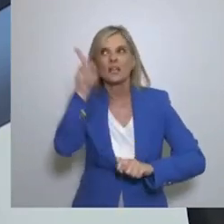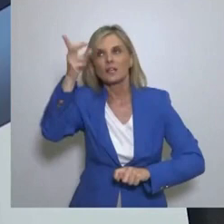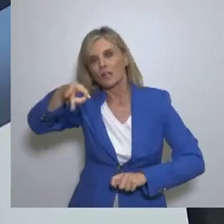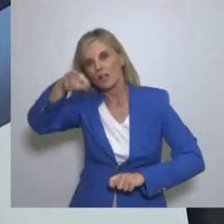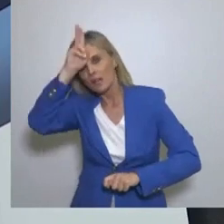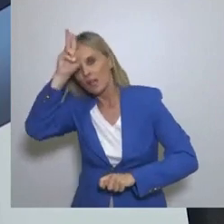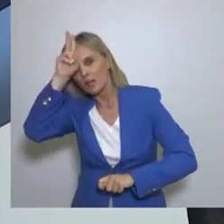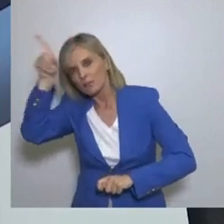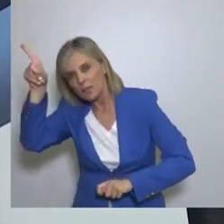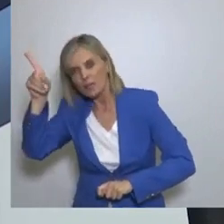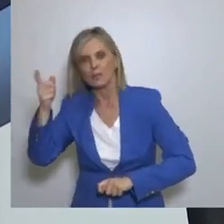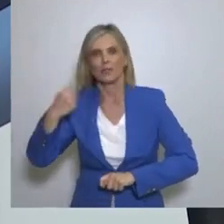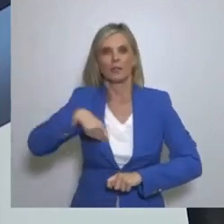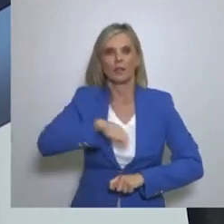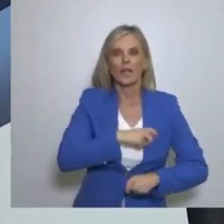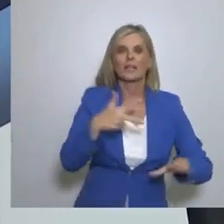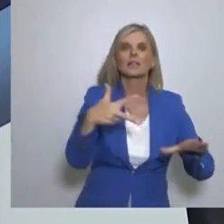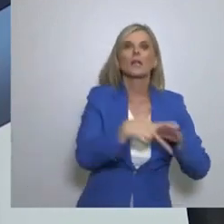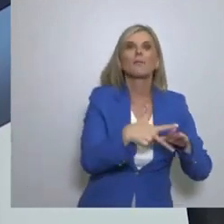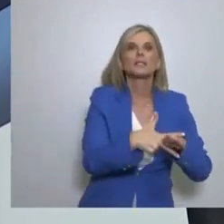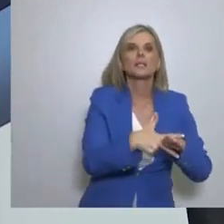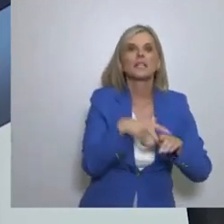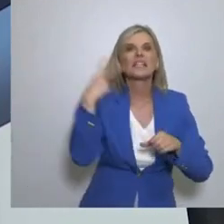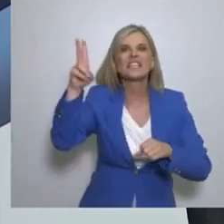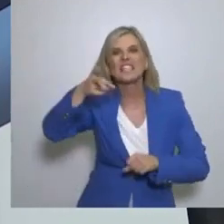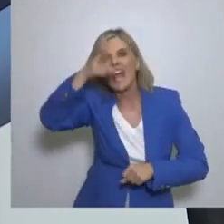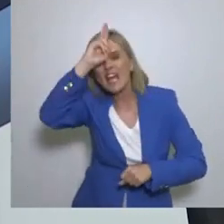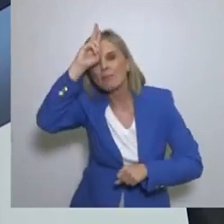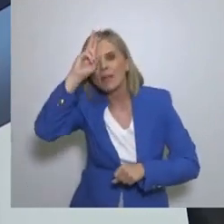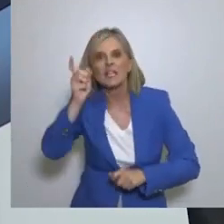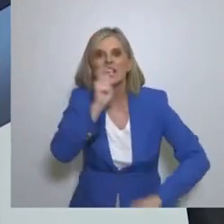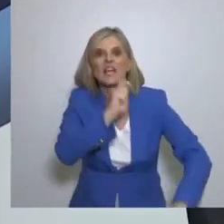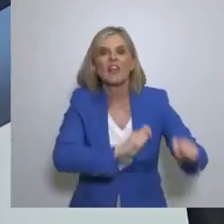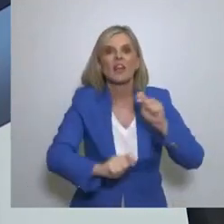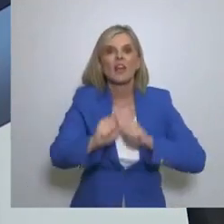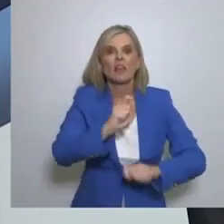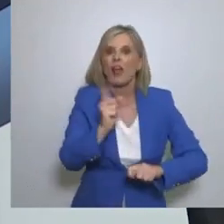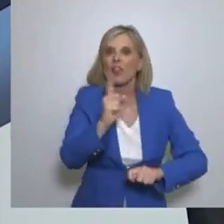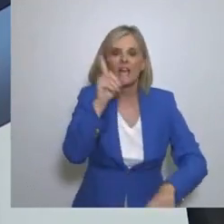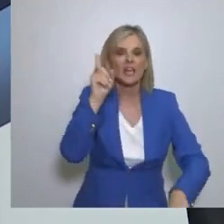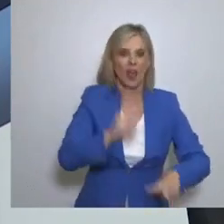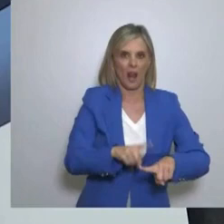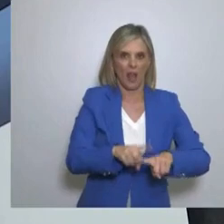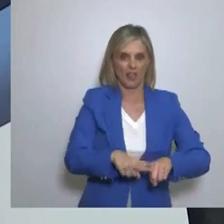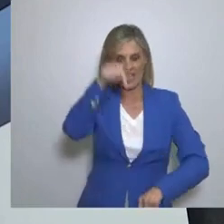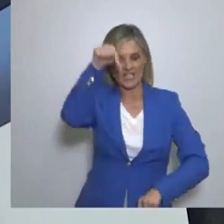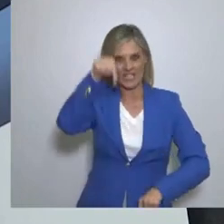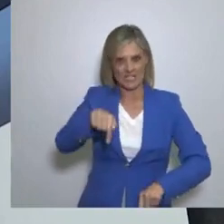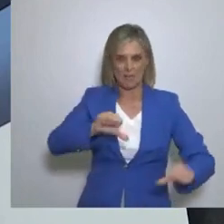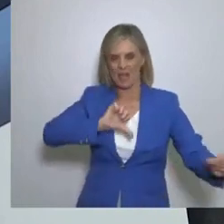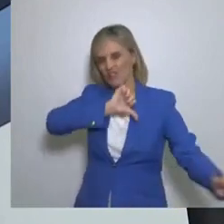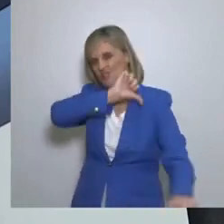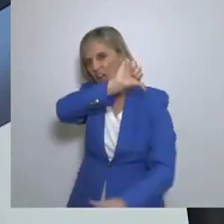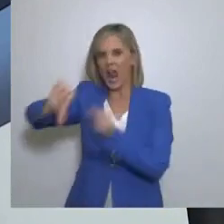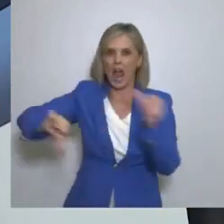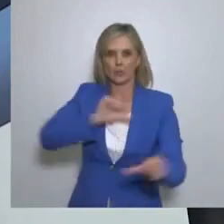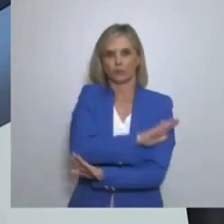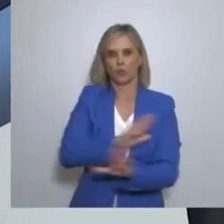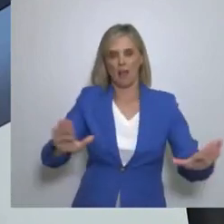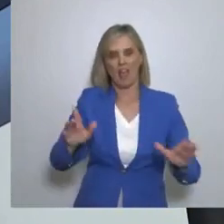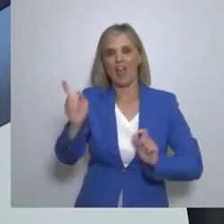γνωστούς σε όλους τραπεζίτες Rothschild Σήμερα που μιλάμε Είναι μια καθαρή τράπεζα ιδιωτικών συμφερόντων